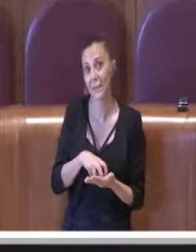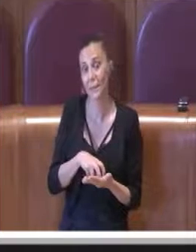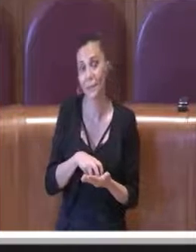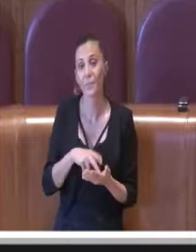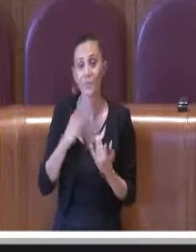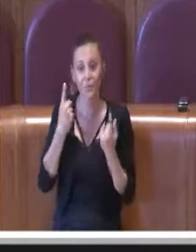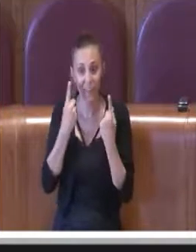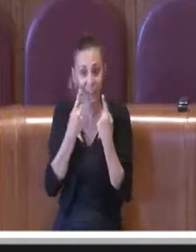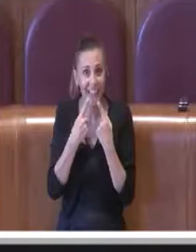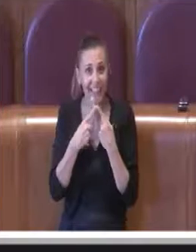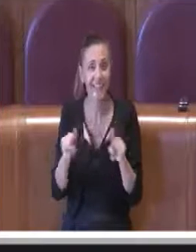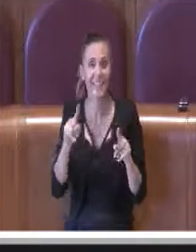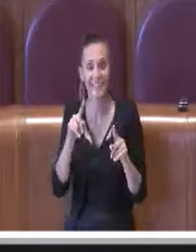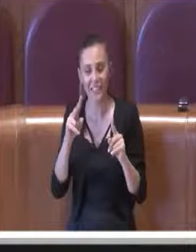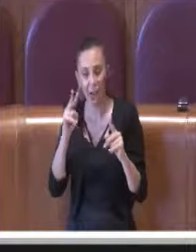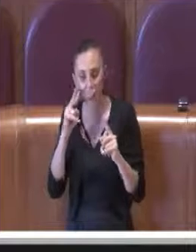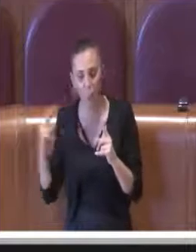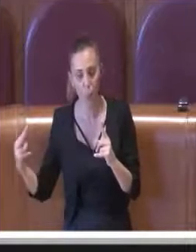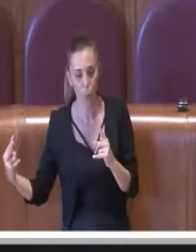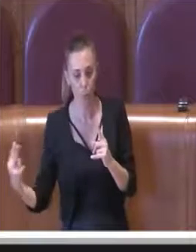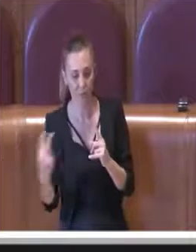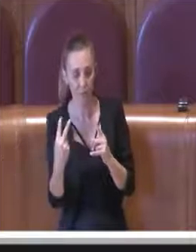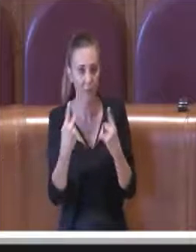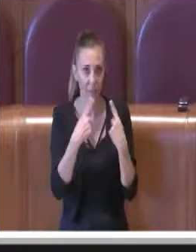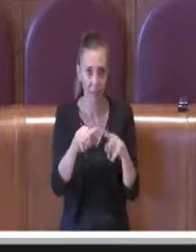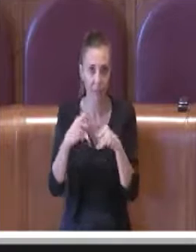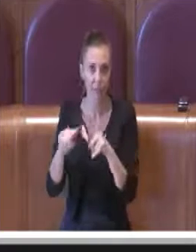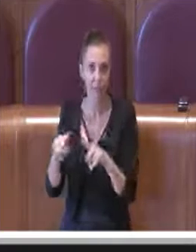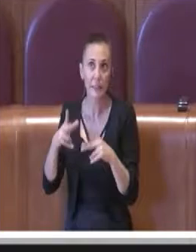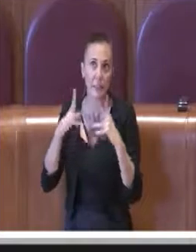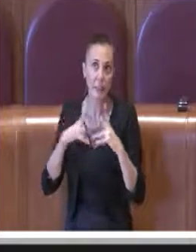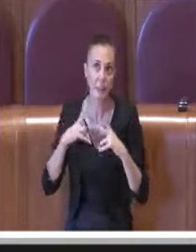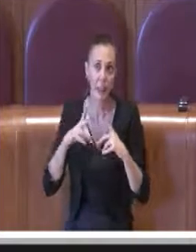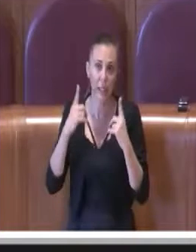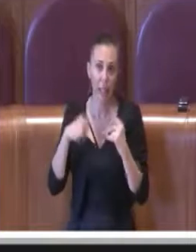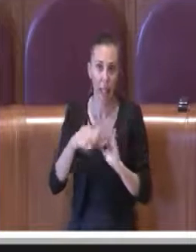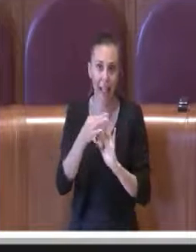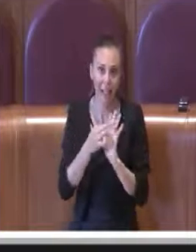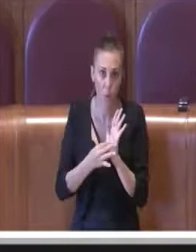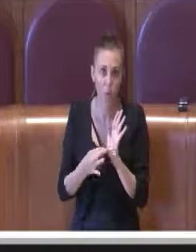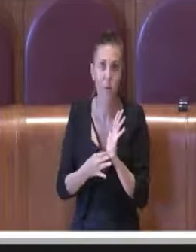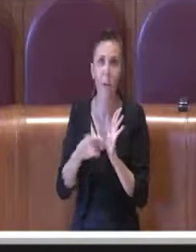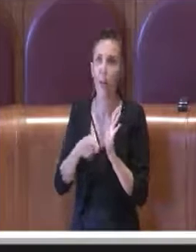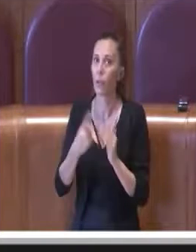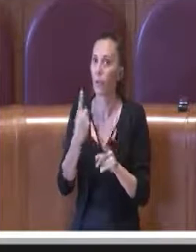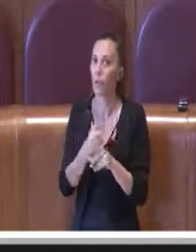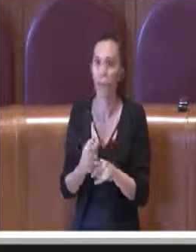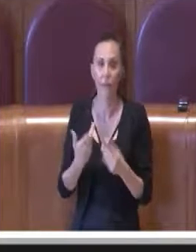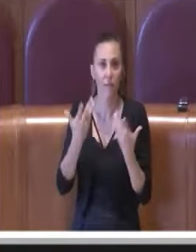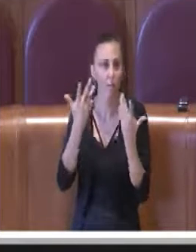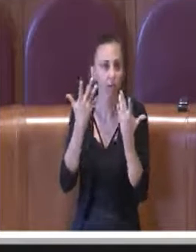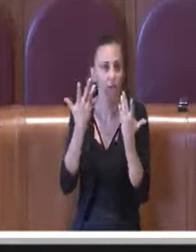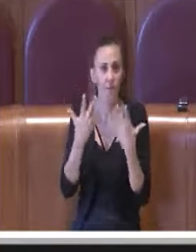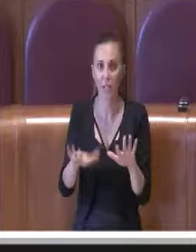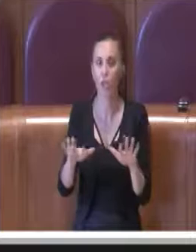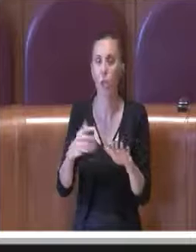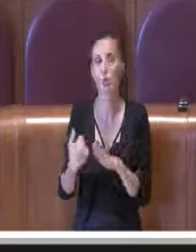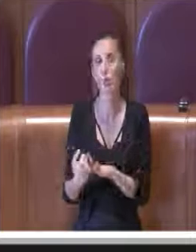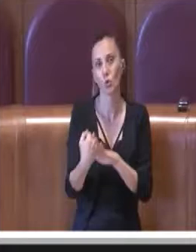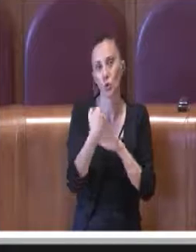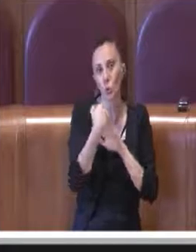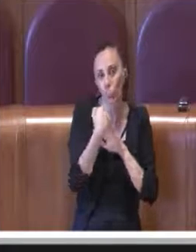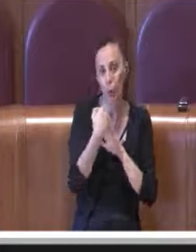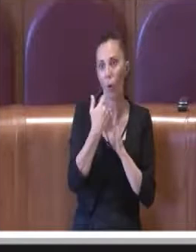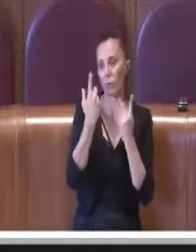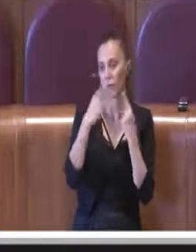diversità di vedute si riesca, si spera, a portare questo regolamento a definizione, anche con il supporto delle varie